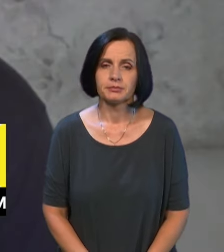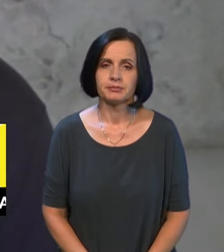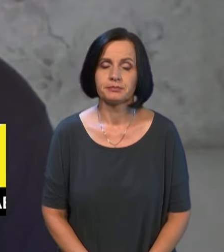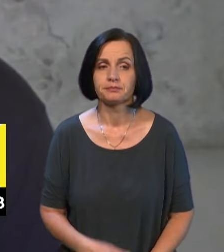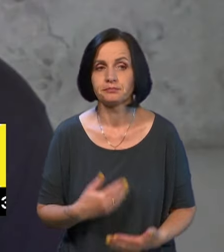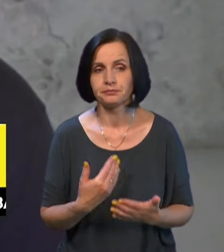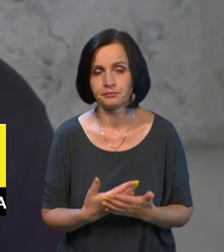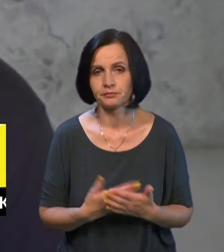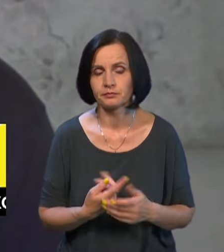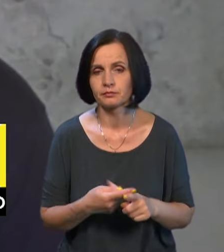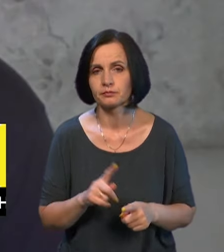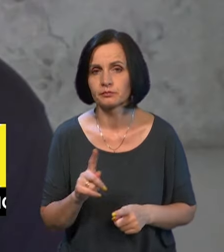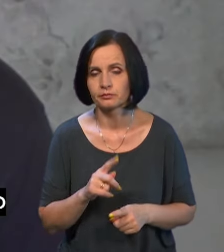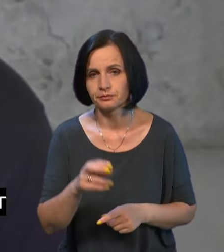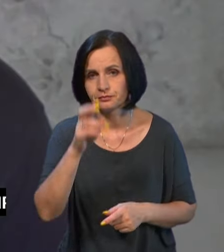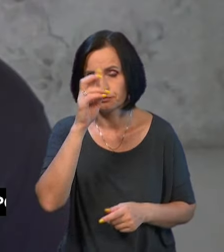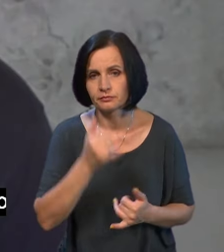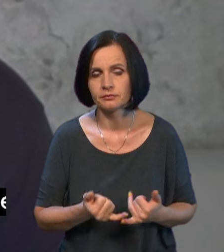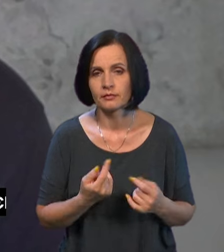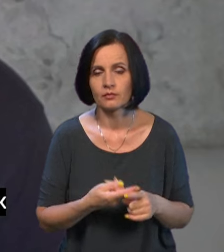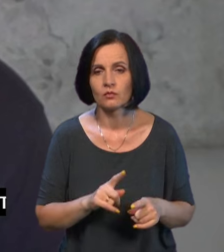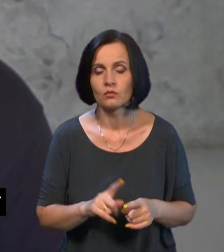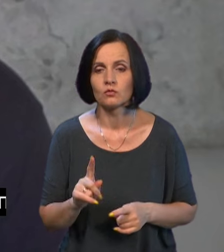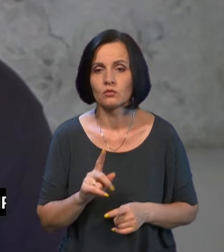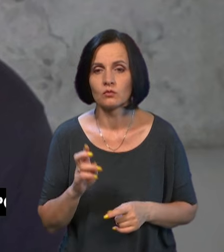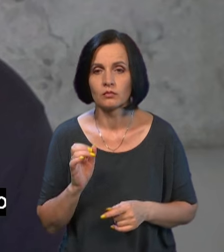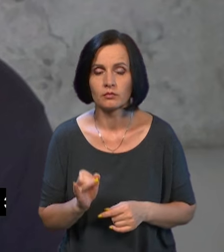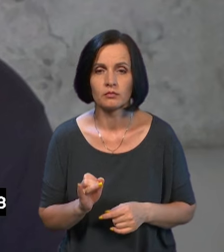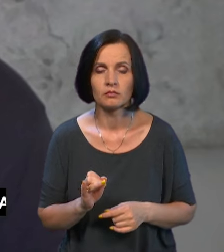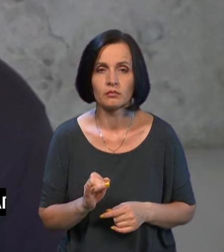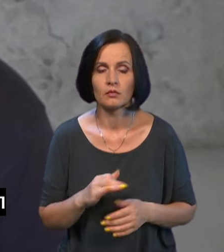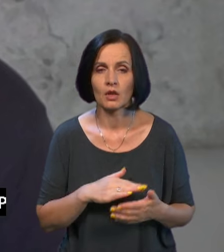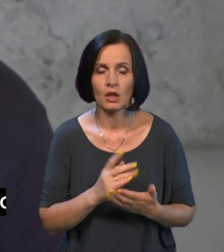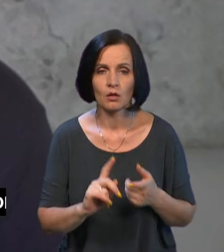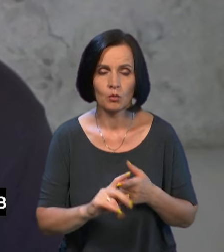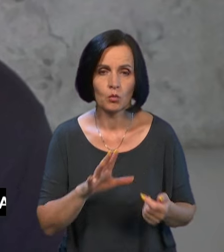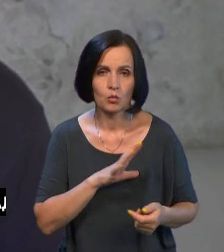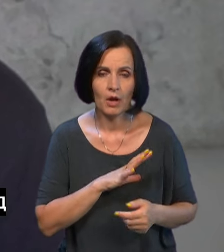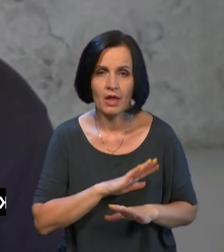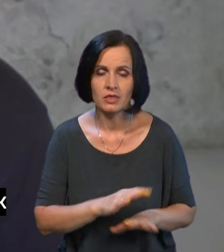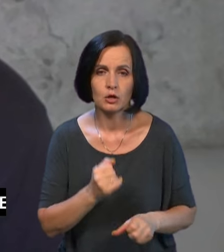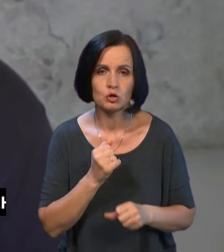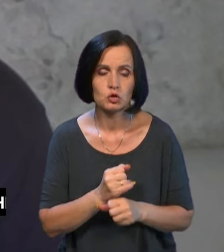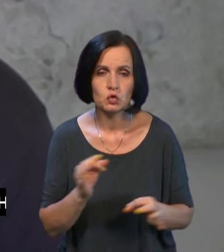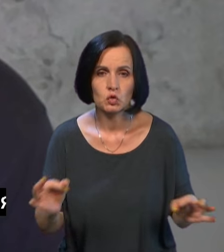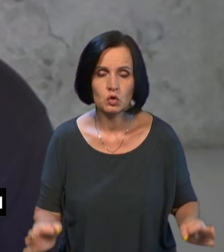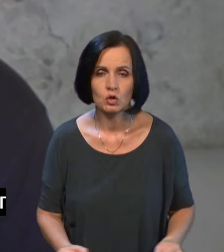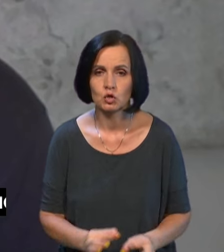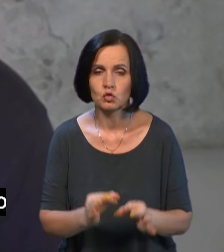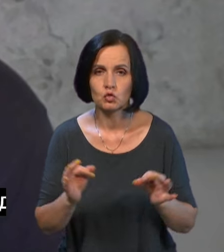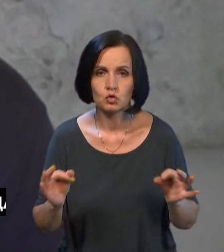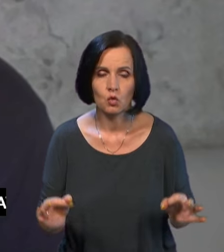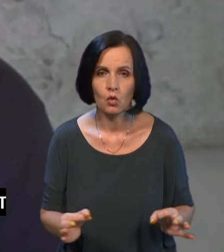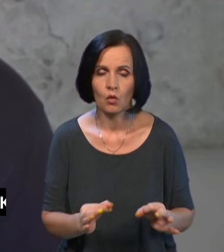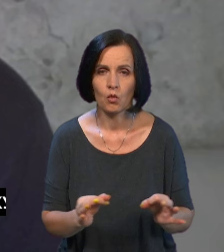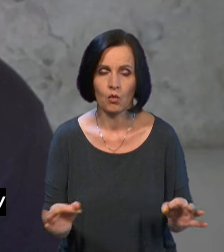Напевно, тому що держава для того, щоб в якісний зв'язок був, не зробила нічого.